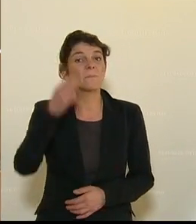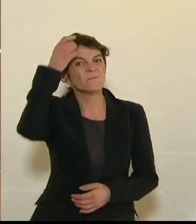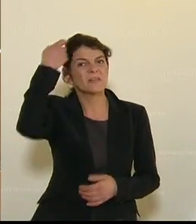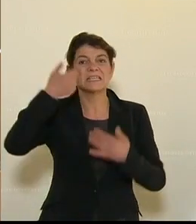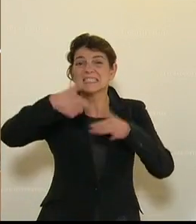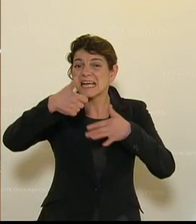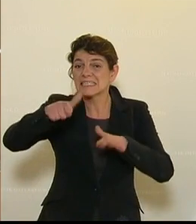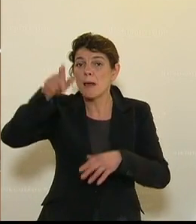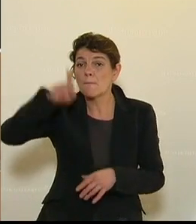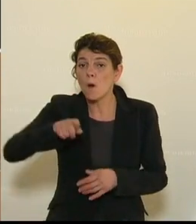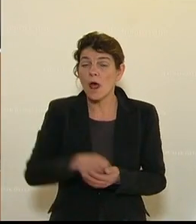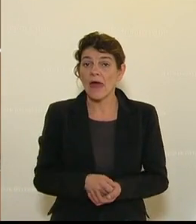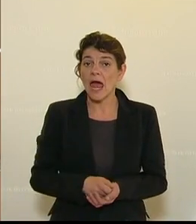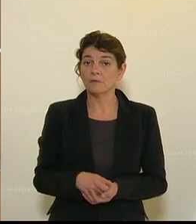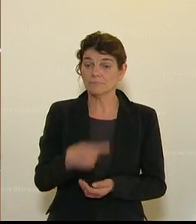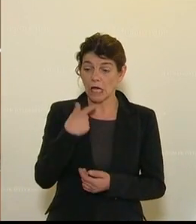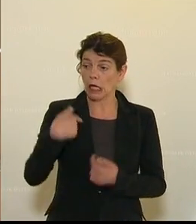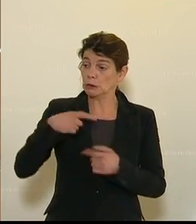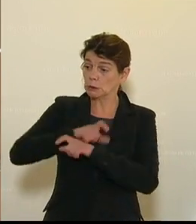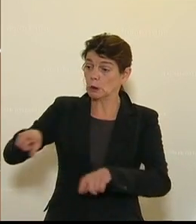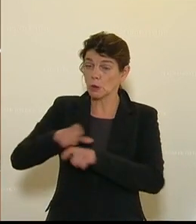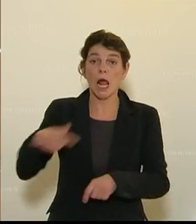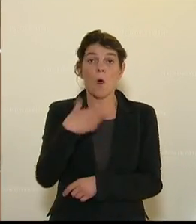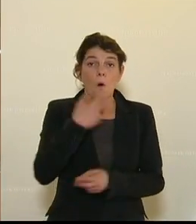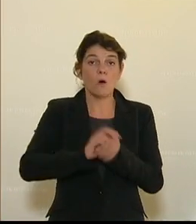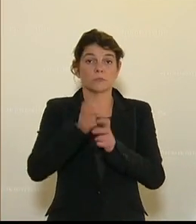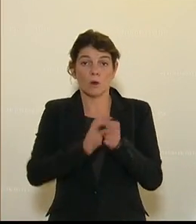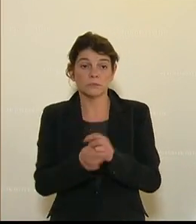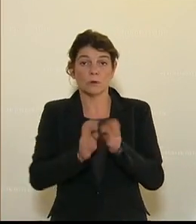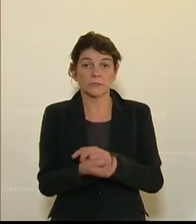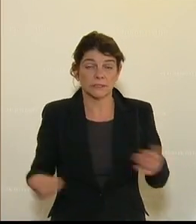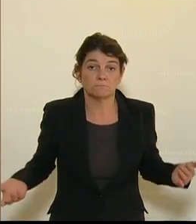16 Monate uns die Schuld zu geben, dass vieles nicht umgesetzt wurde.